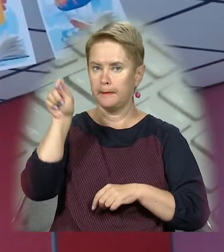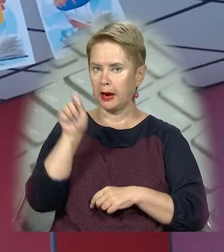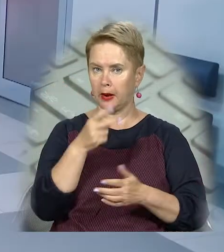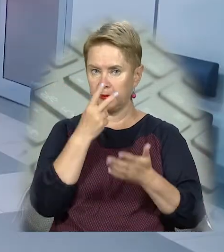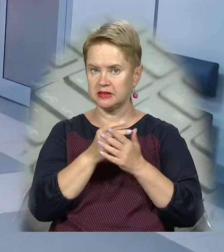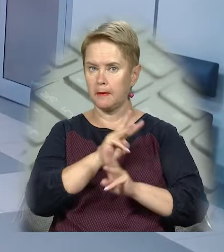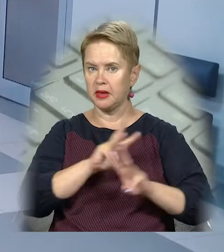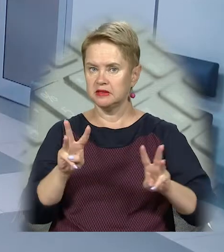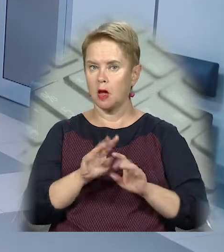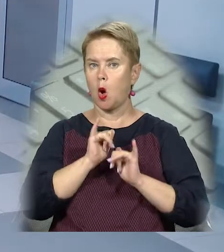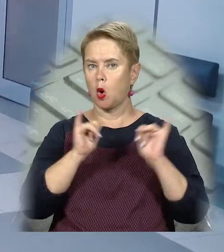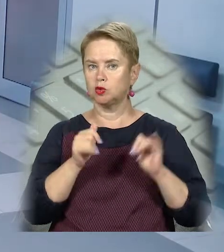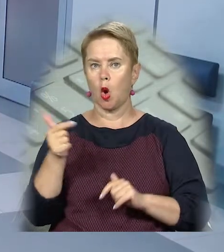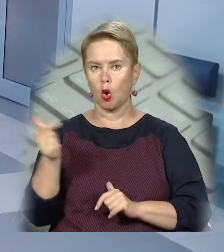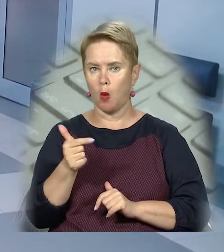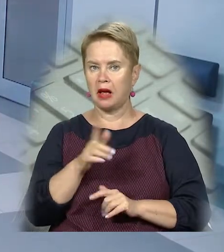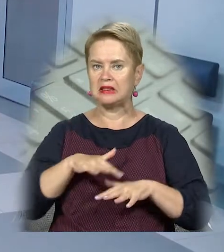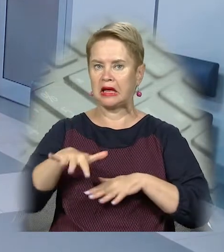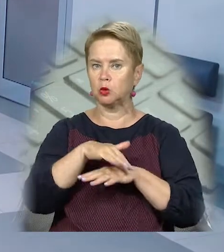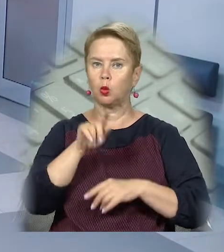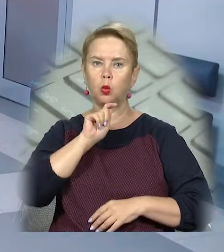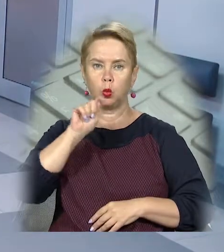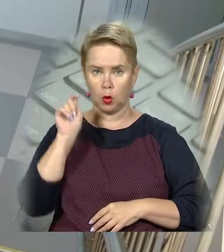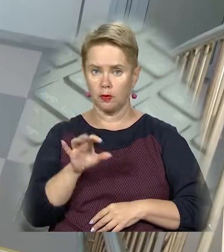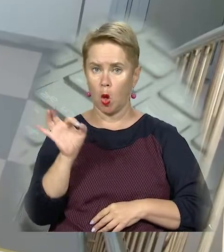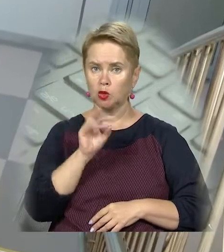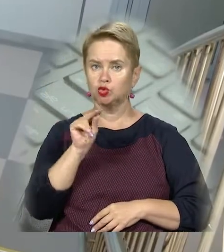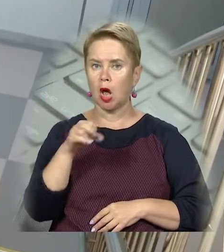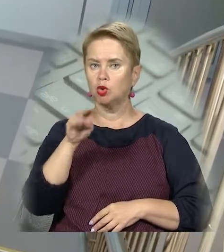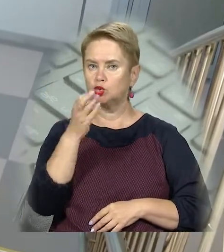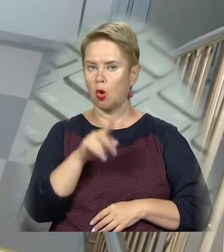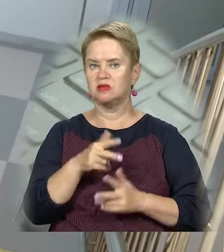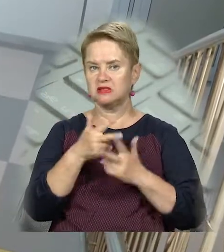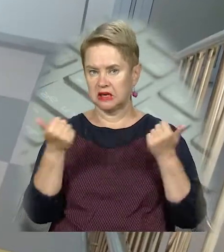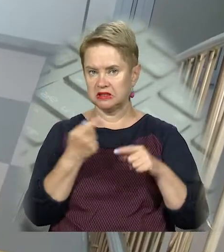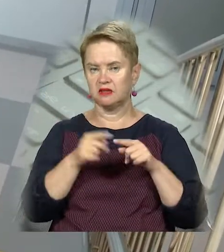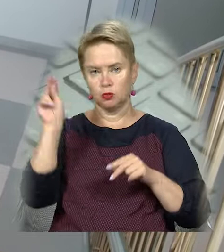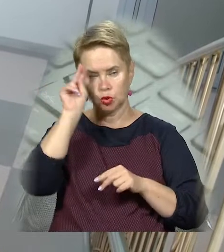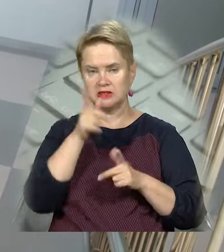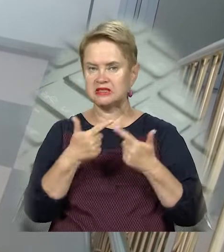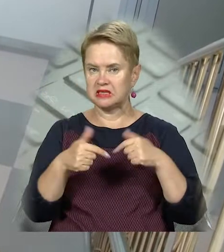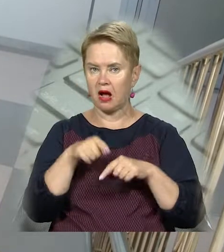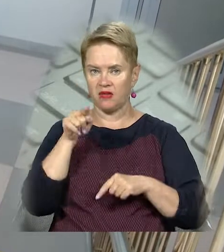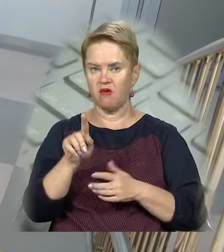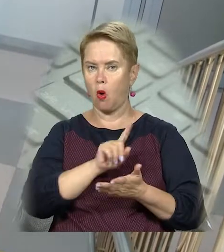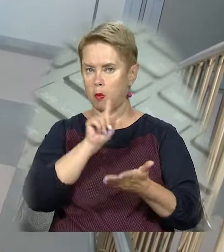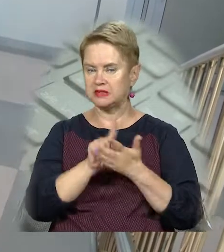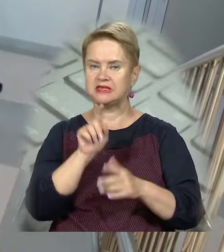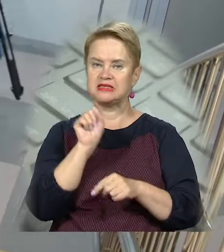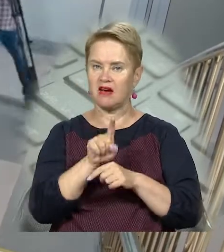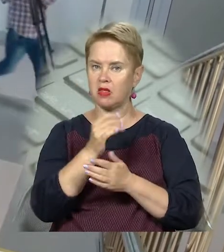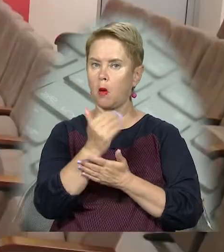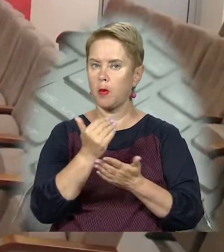Приїхав подивитися міністр розвитку громад та території України. Олексій Чорнешов зазначив, оновлення навчальних закладів є обов'язковим